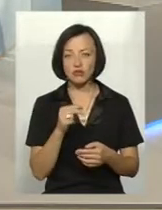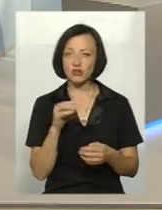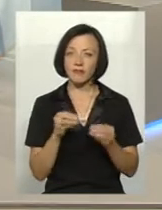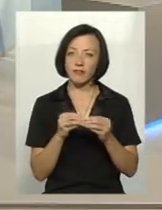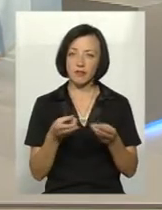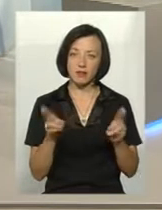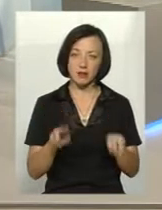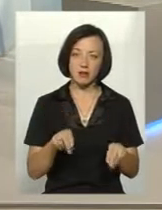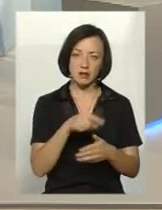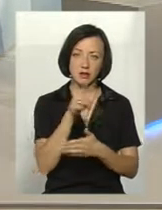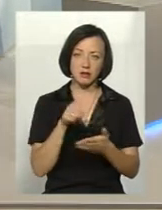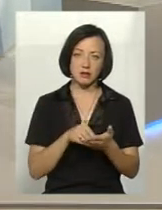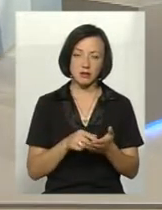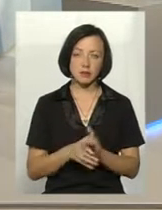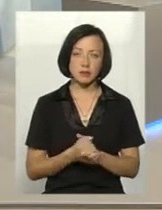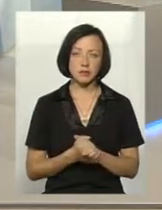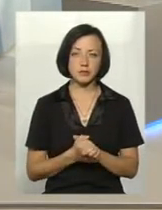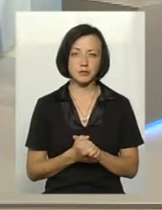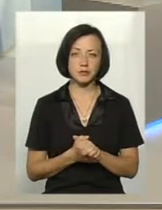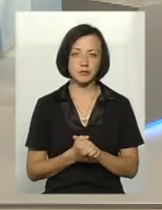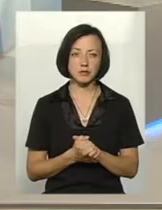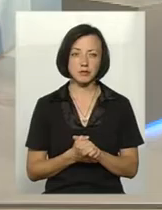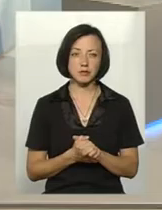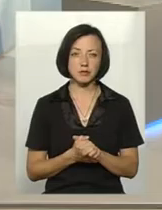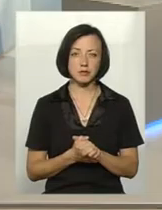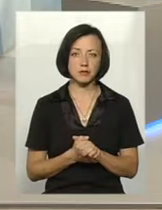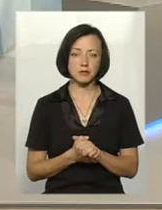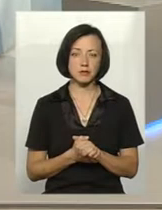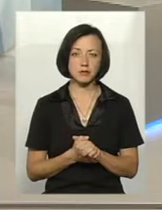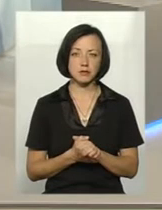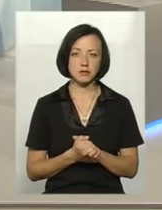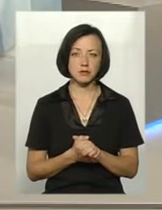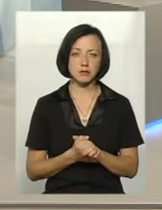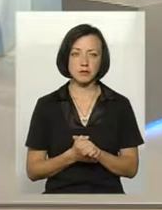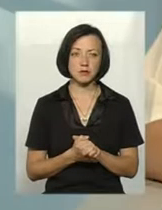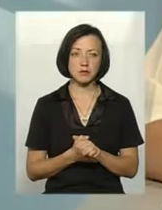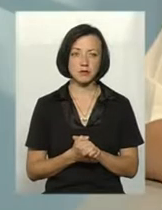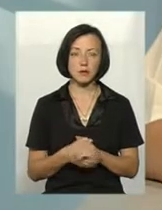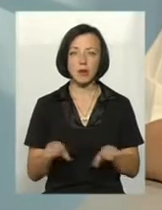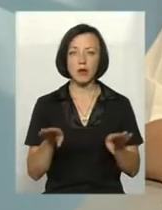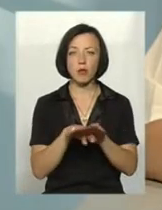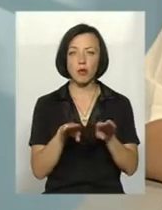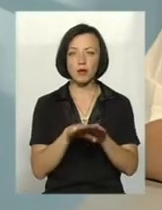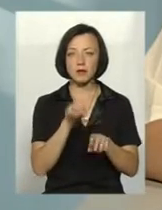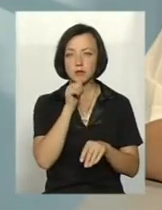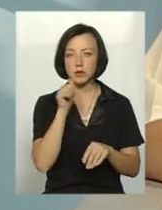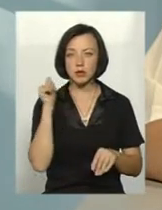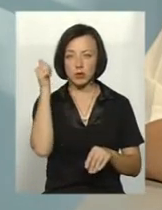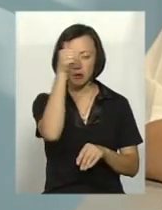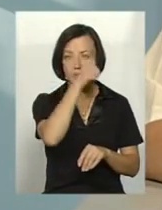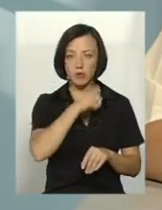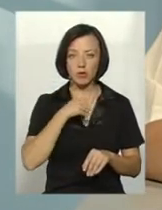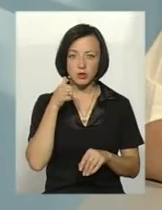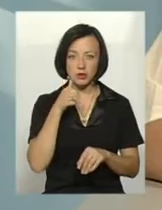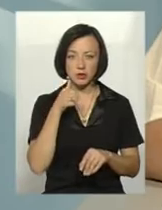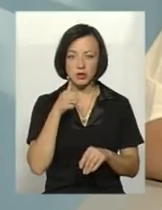залишаться, ну, хочеться сподіватися, в тих межах, яких вони є нині. Пориміючи з минулим роком, от ми взяли ціну ситуації, яка складалася